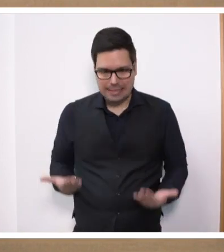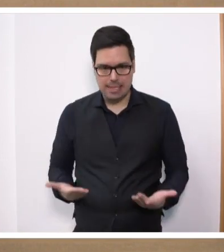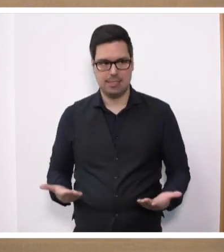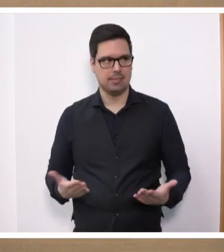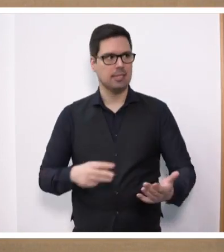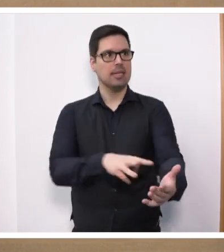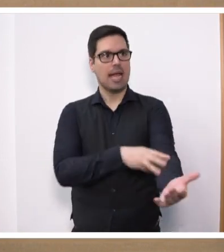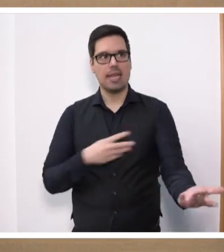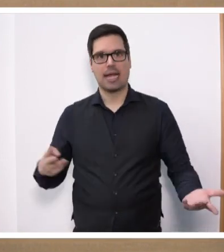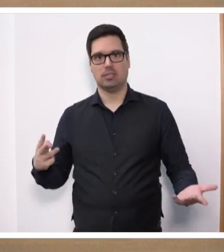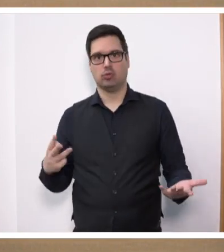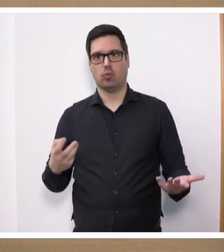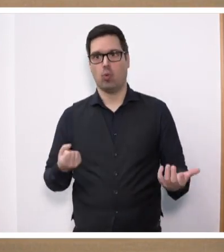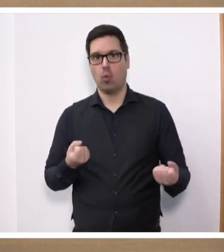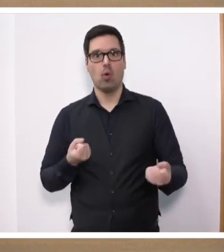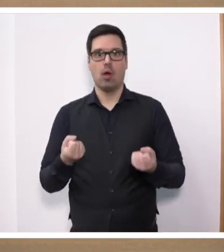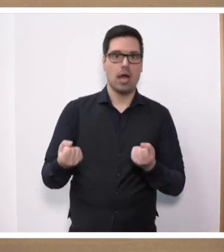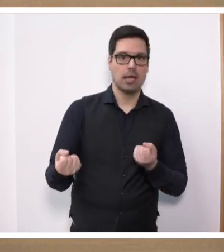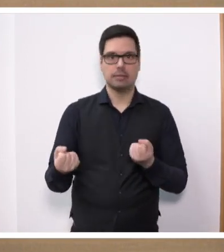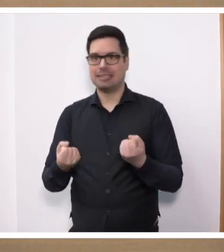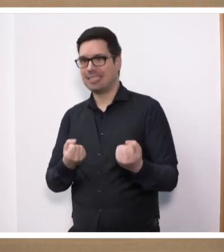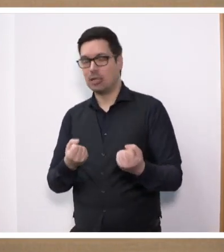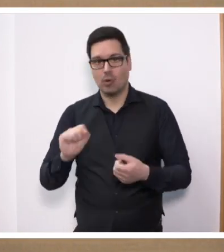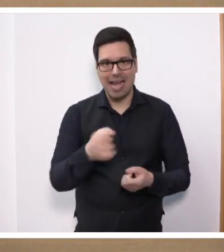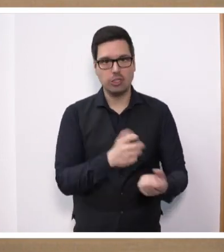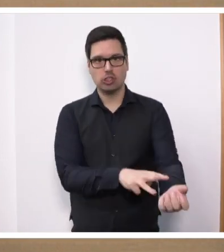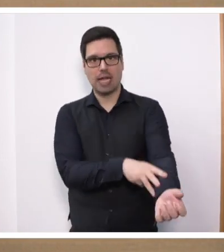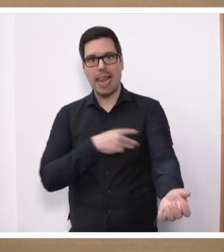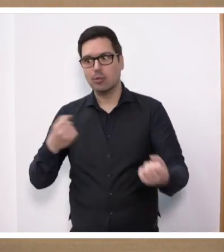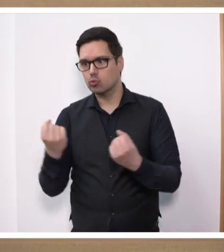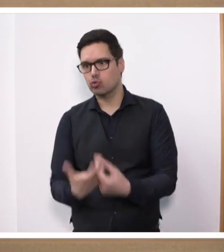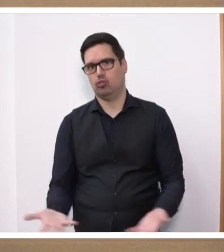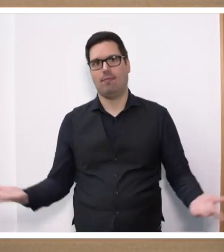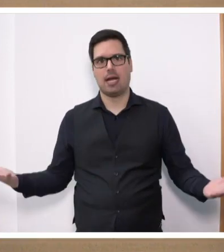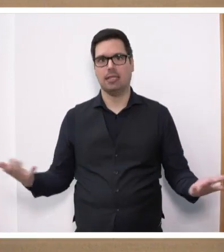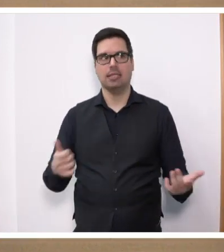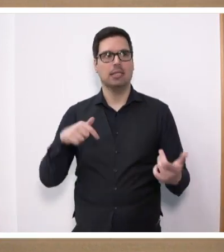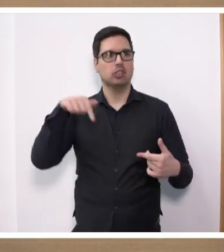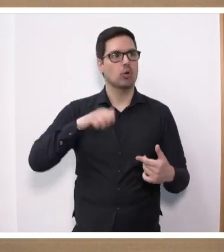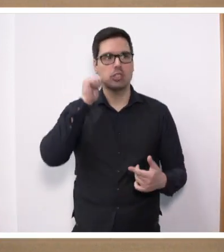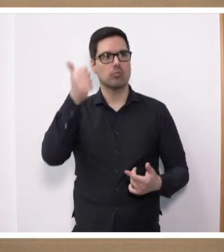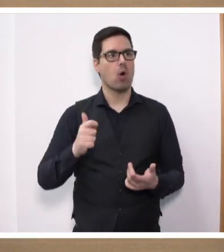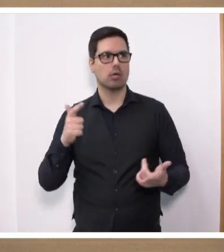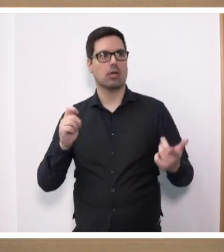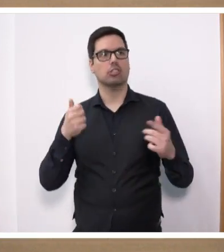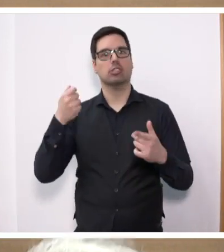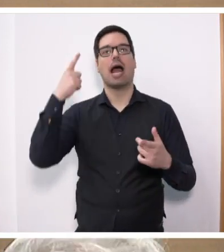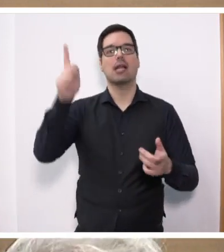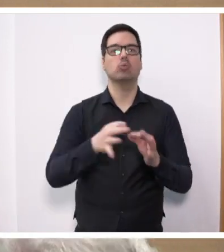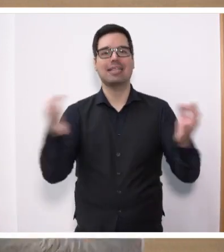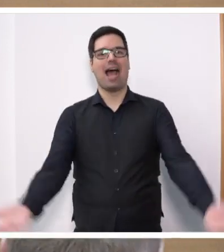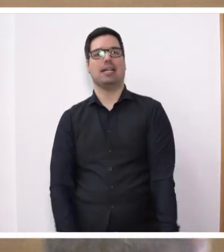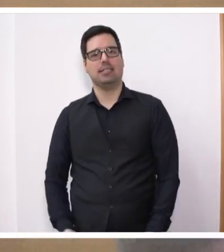Elektroantriebe können die schwer arbeitenden Maschinen in der Landwirtschaft nicht antreiben. Nicht heute, nicht morgen und auch nicht in 100 Tagen.